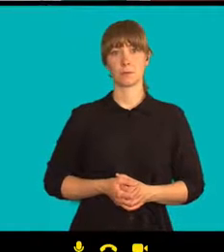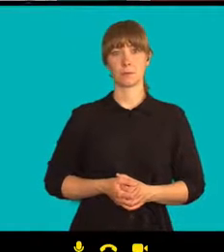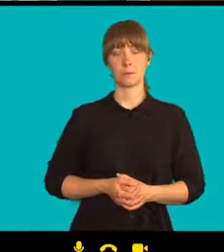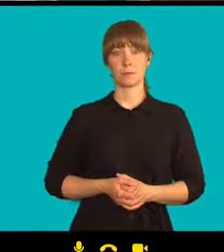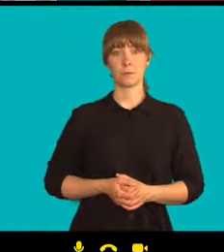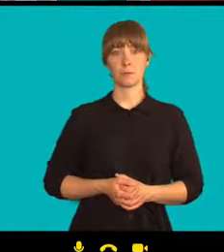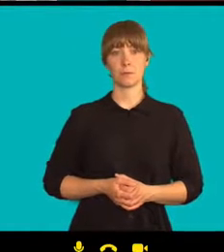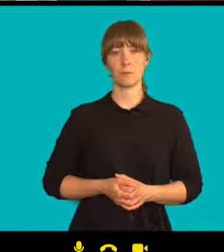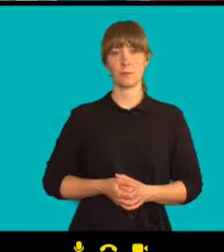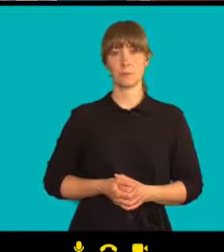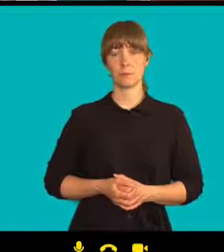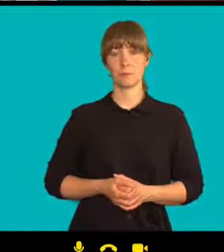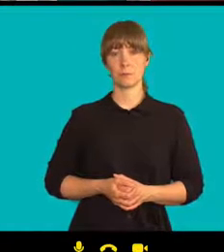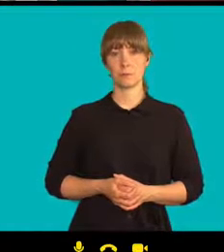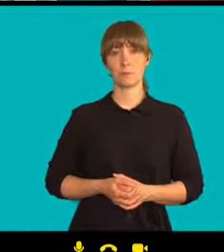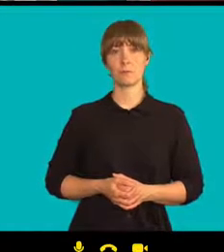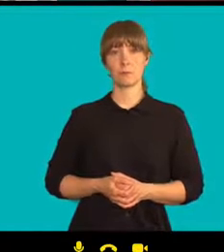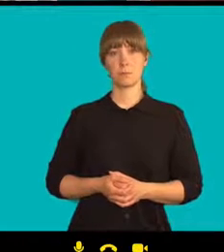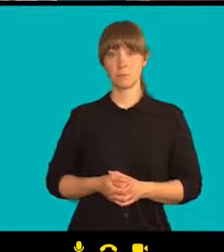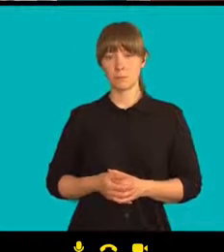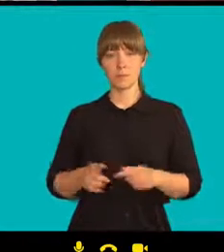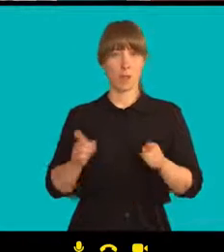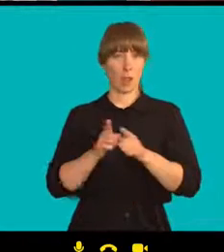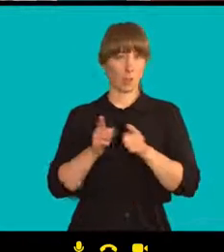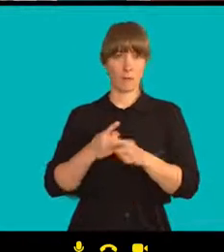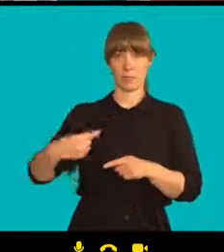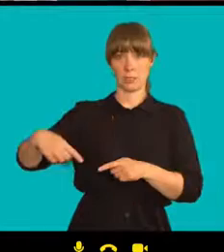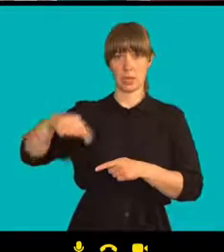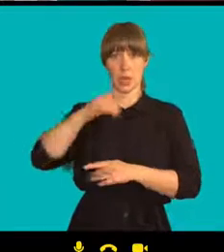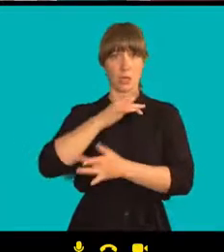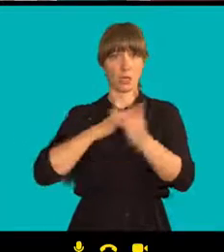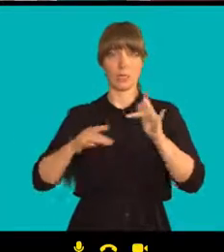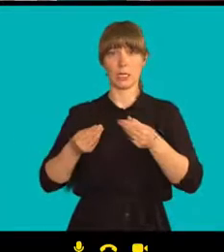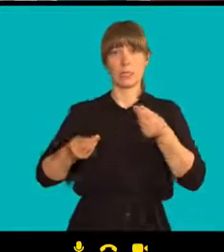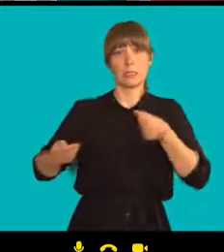My navzájem sdílíme informace, předáváme si informace.